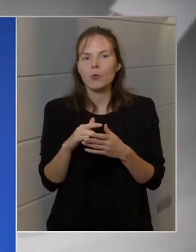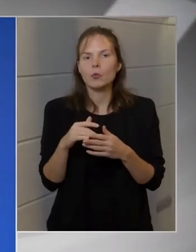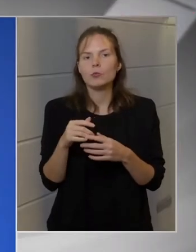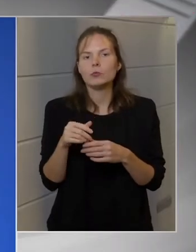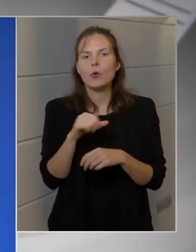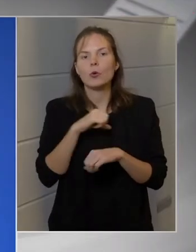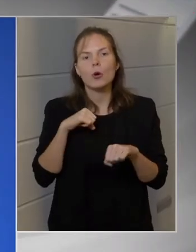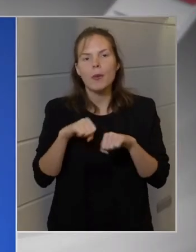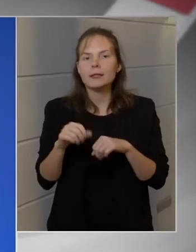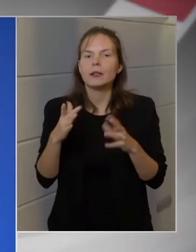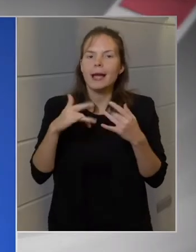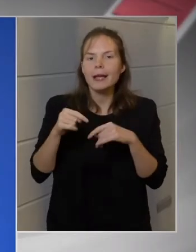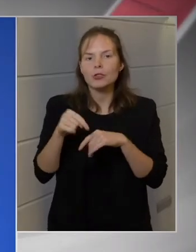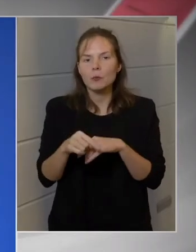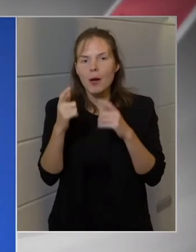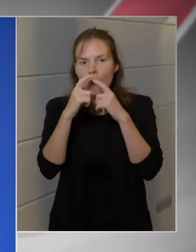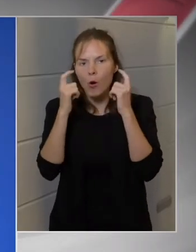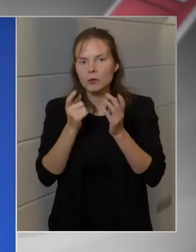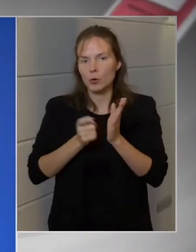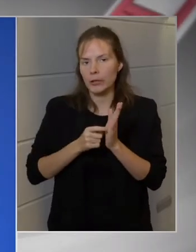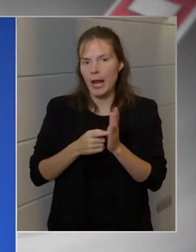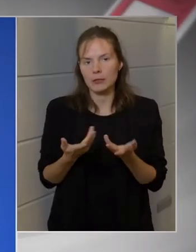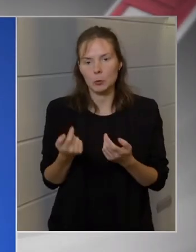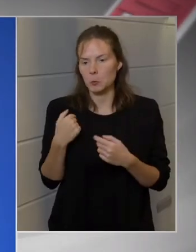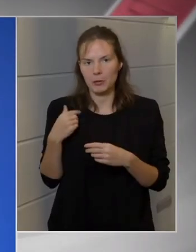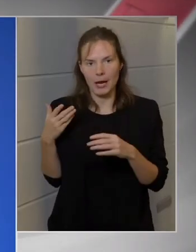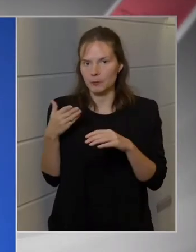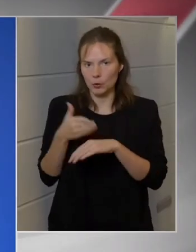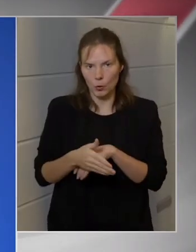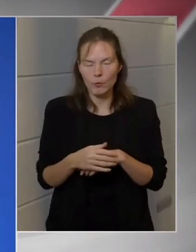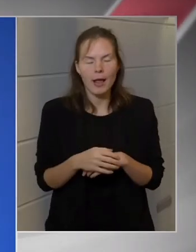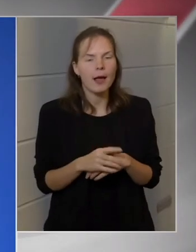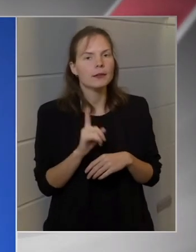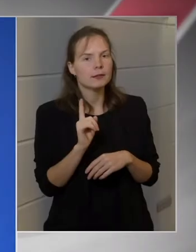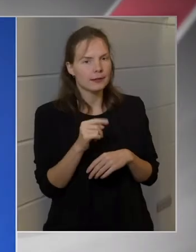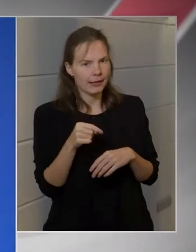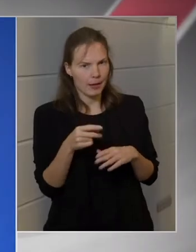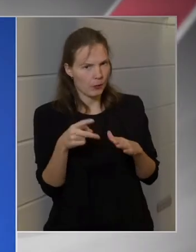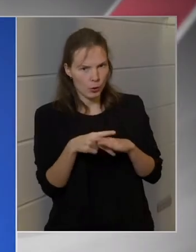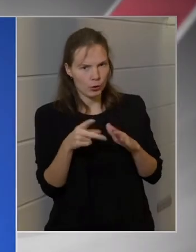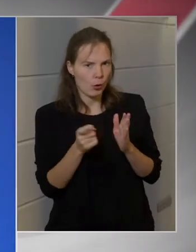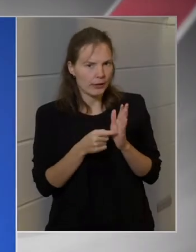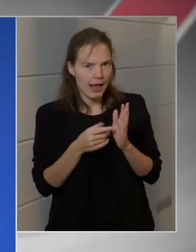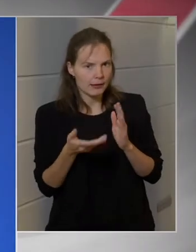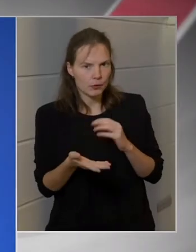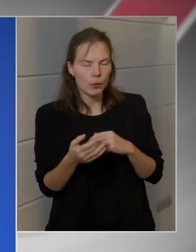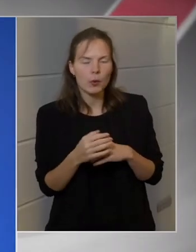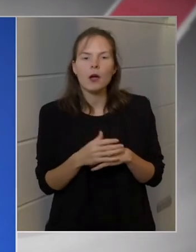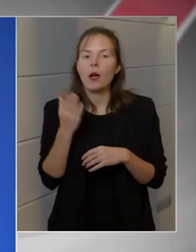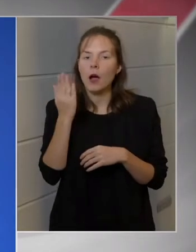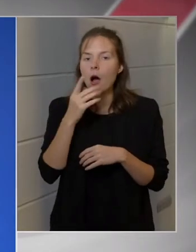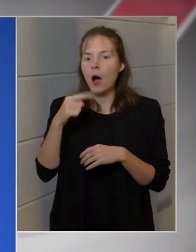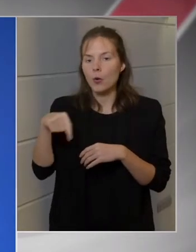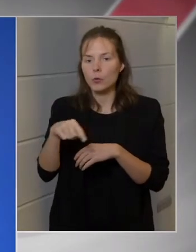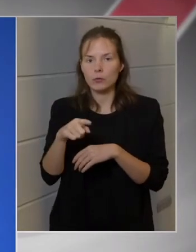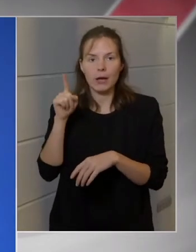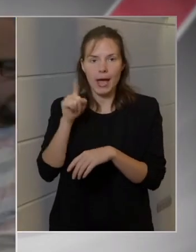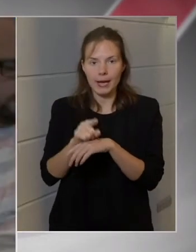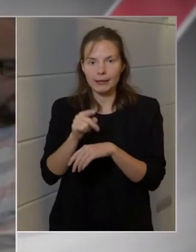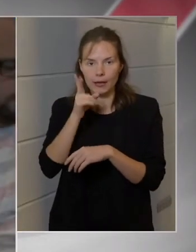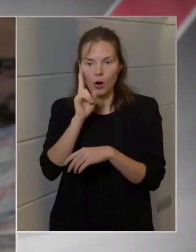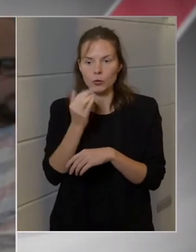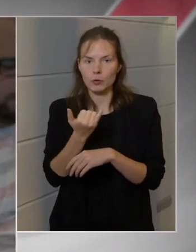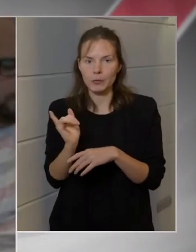kötelezettséget, ezekben mi nem szóltunk bele. De ez nem kötelező. Hát ha ők elrendelik, akkor mindenki betartja.